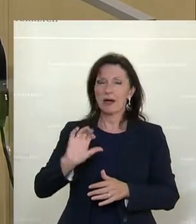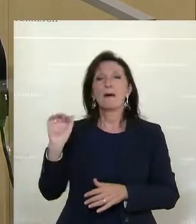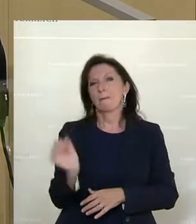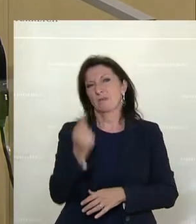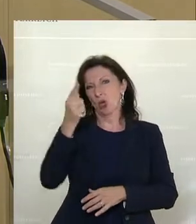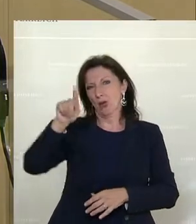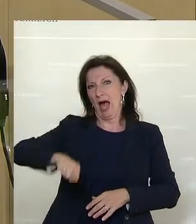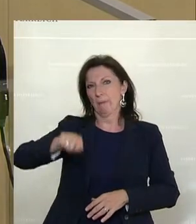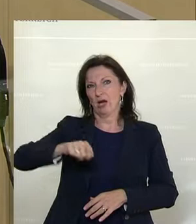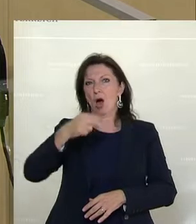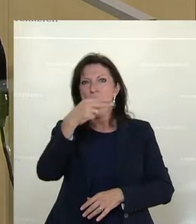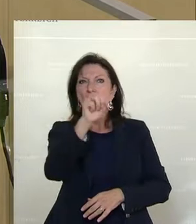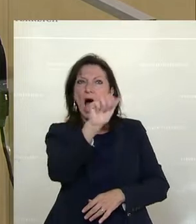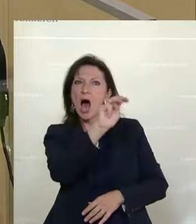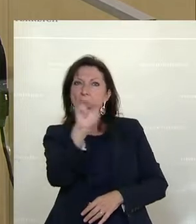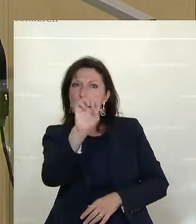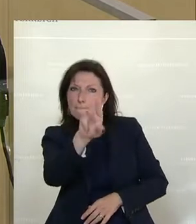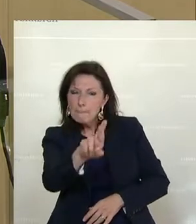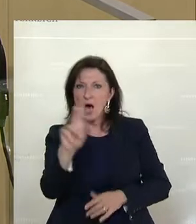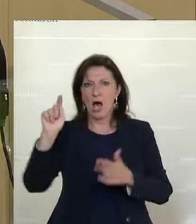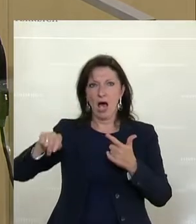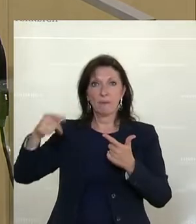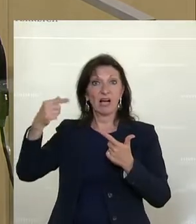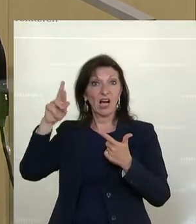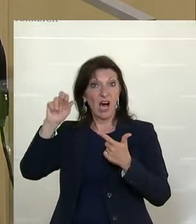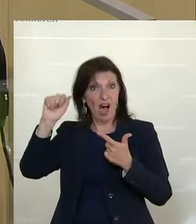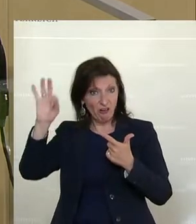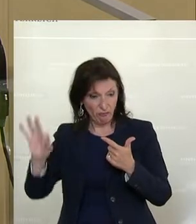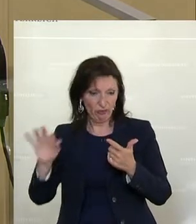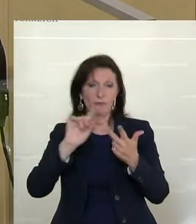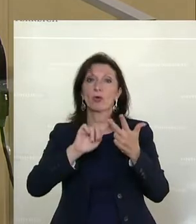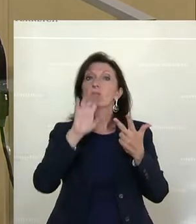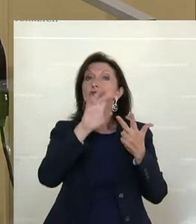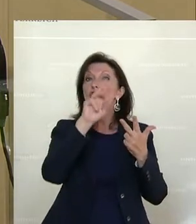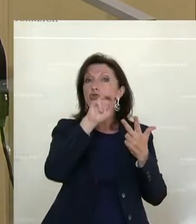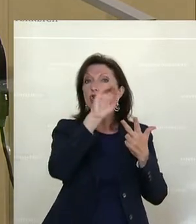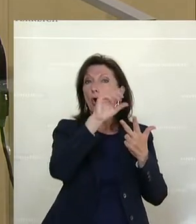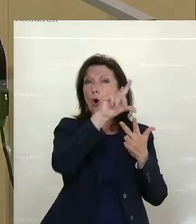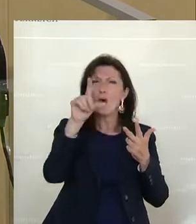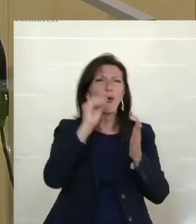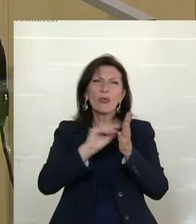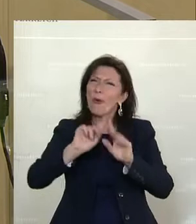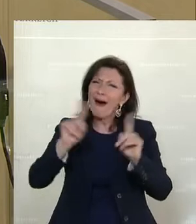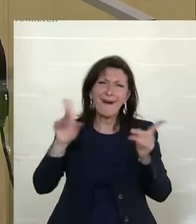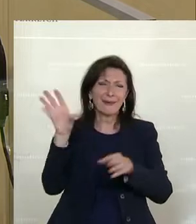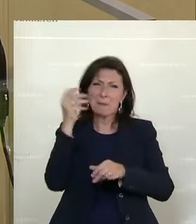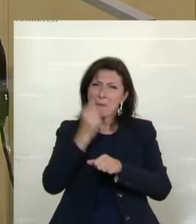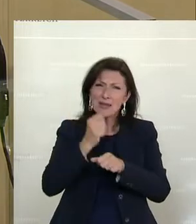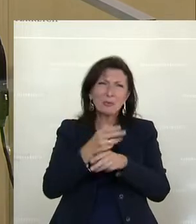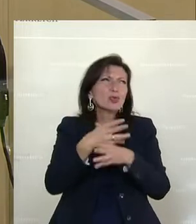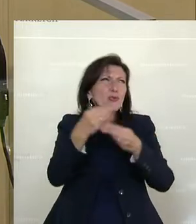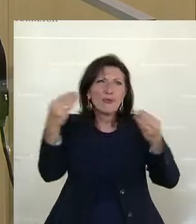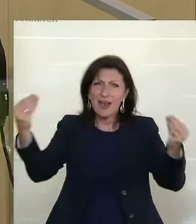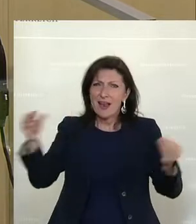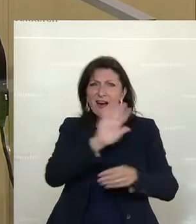den Abgeordneten Hammer, der Abgeordneten Graf und dem Abgeordneten Schroll und den vielen, vielen engagierten Mitarbeiterinnen und Mitarbeitern in